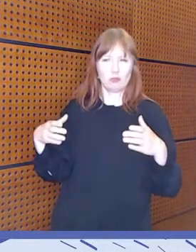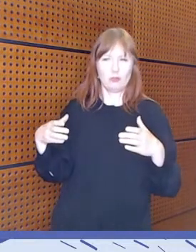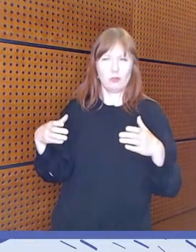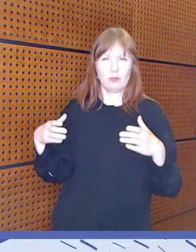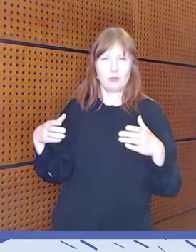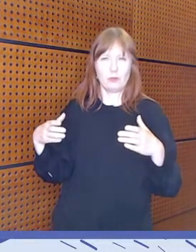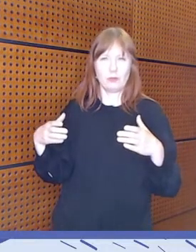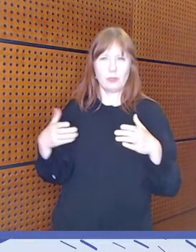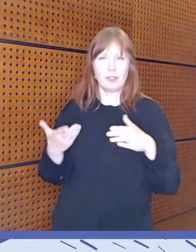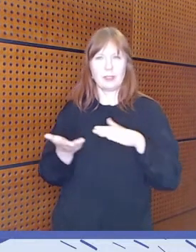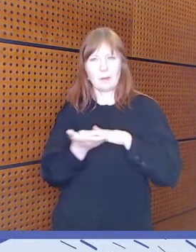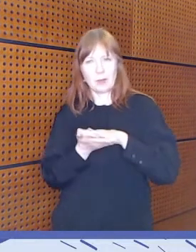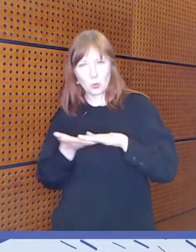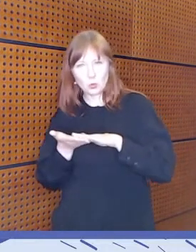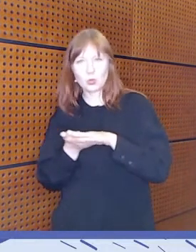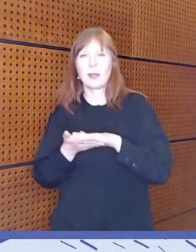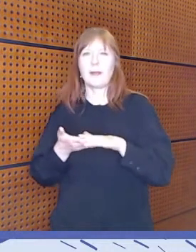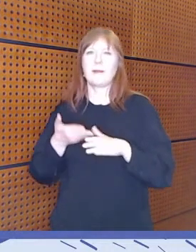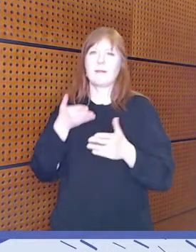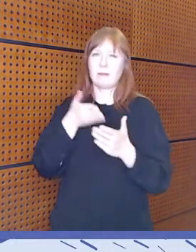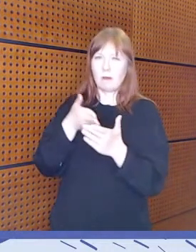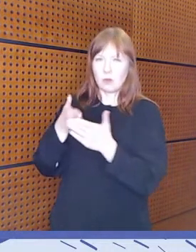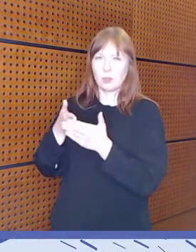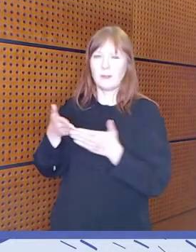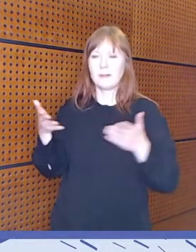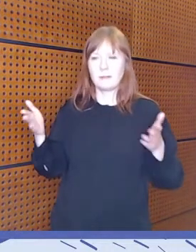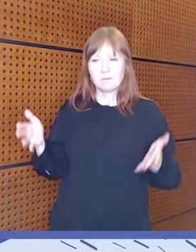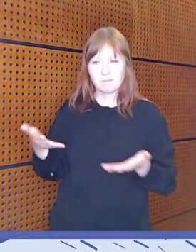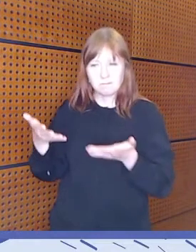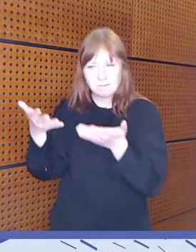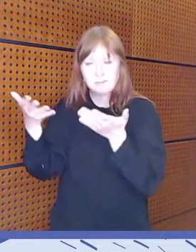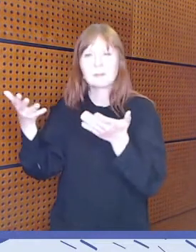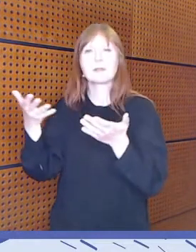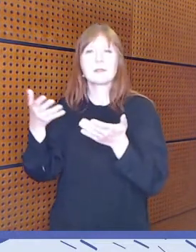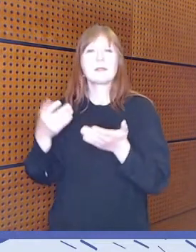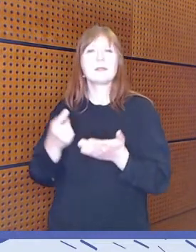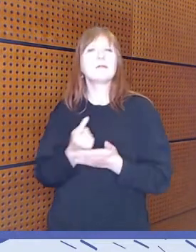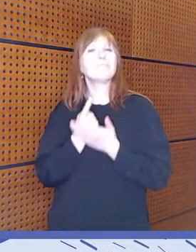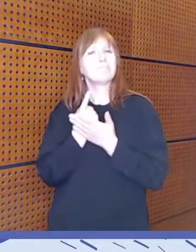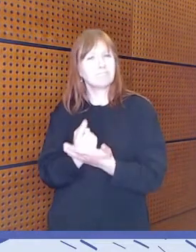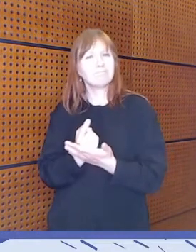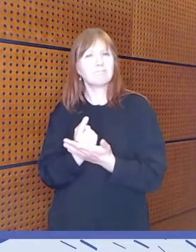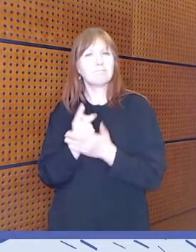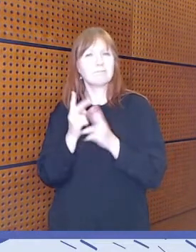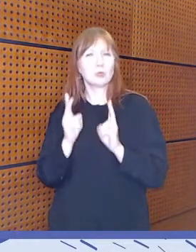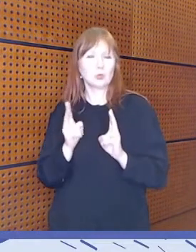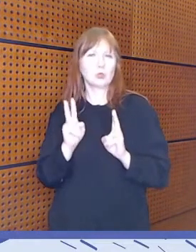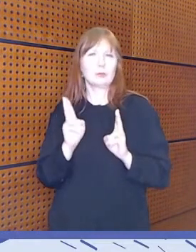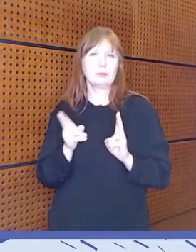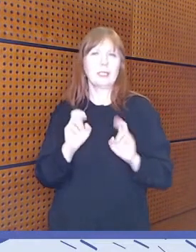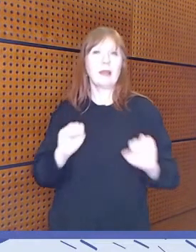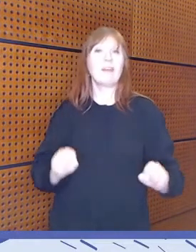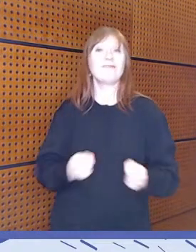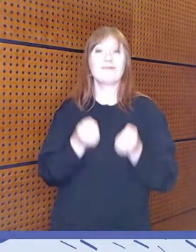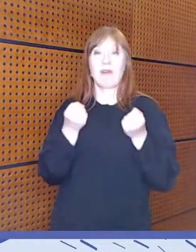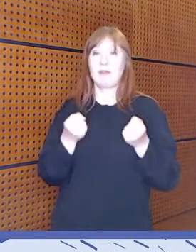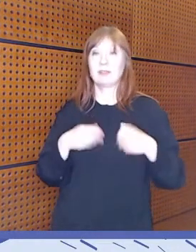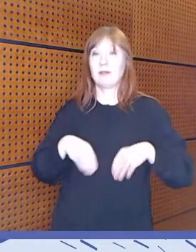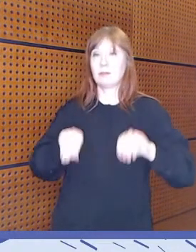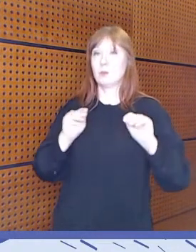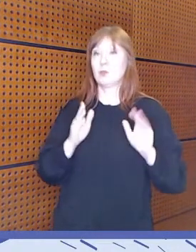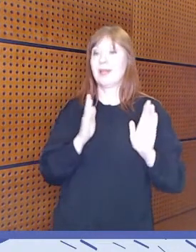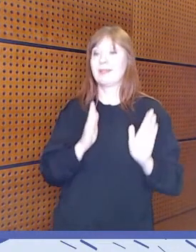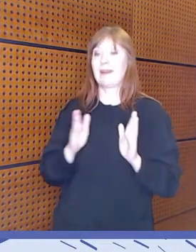tavoitteiden edistämistä niin myöskin sitten sinne varhaiskasvatuksen järjestäjille, että siellä